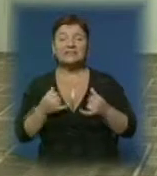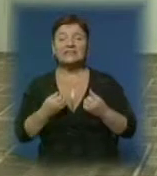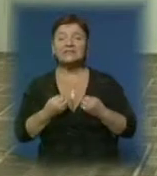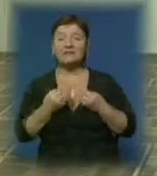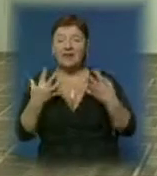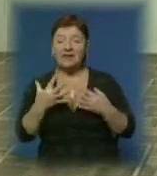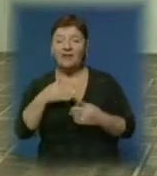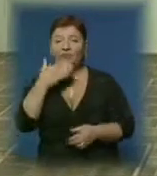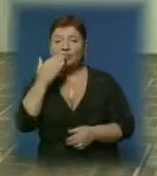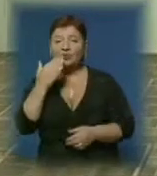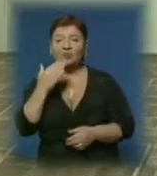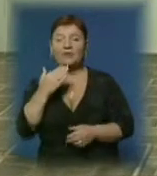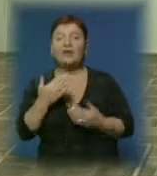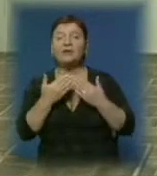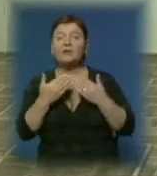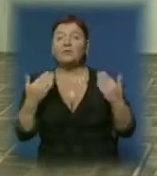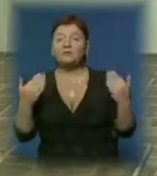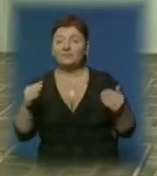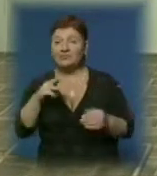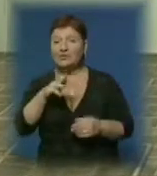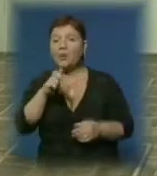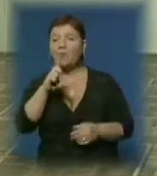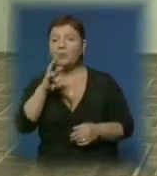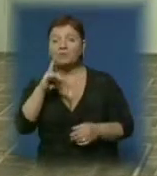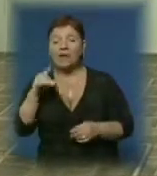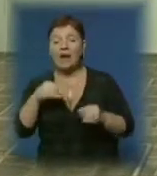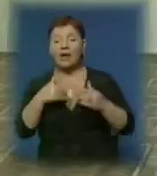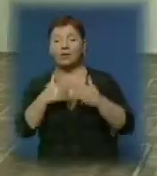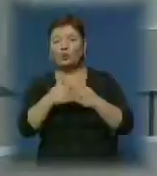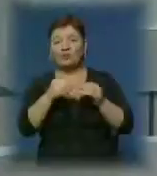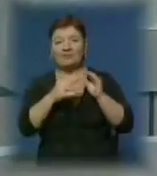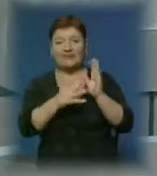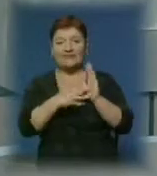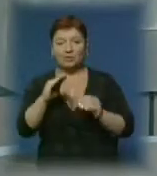у галереї Ужгород і музеї імені Йосипа Бокшая до 19 жовтня.